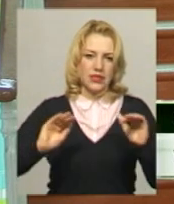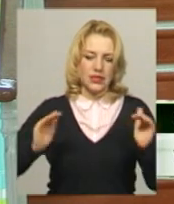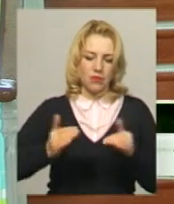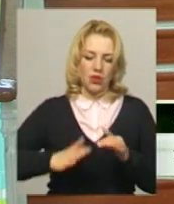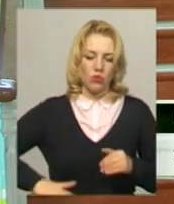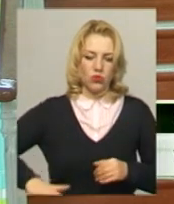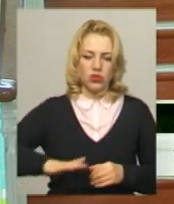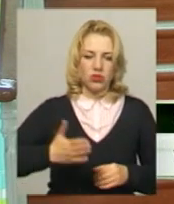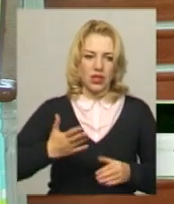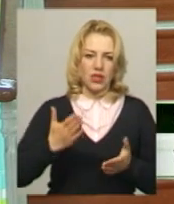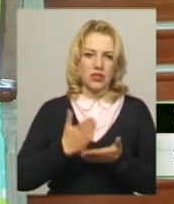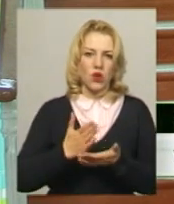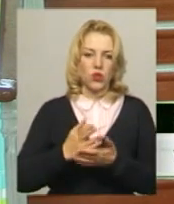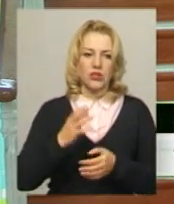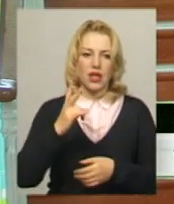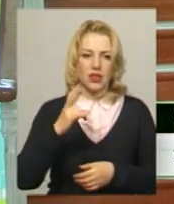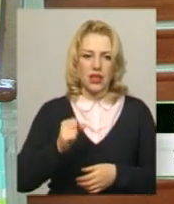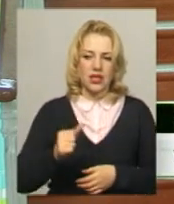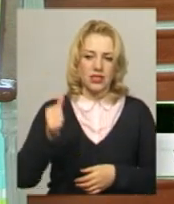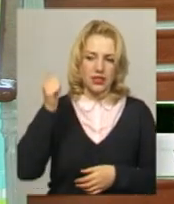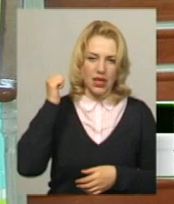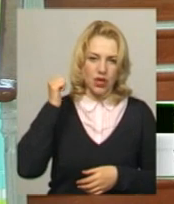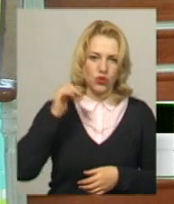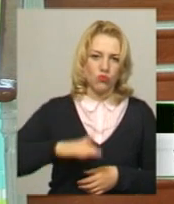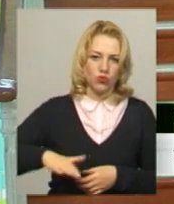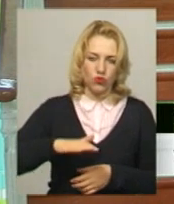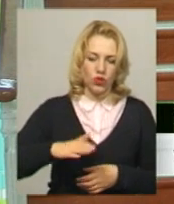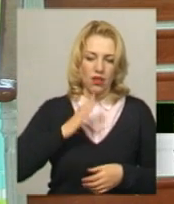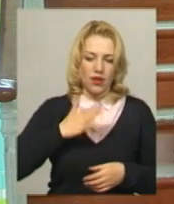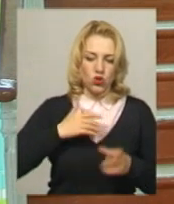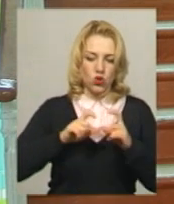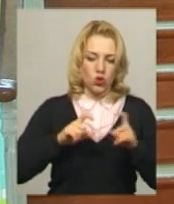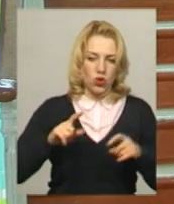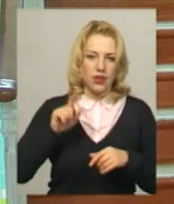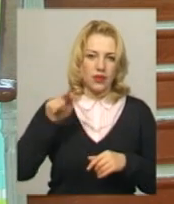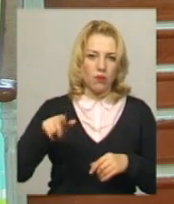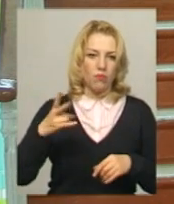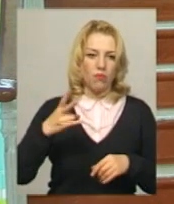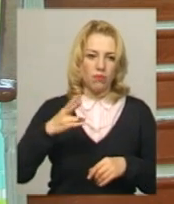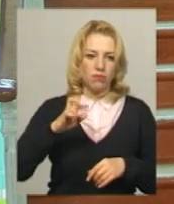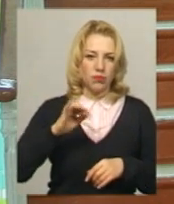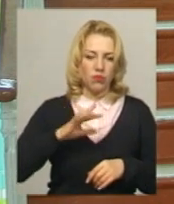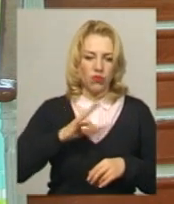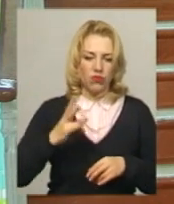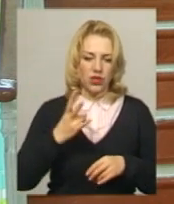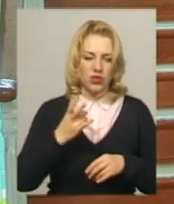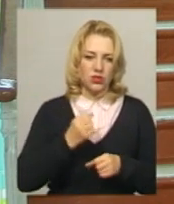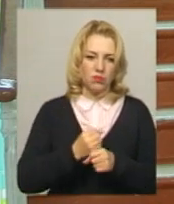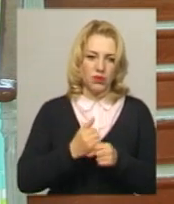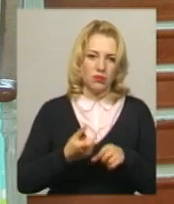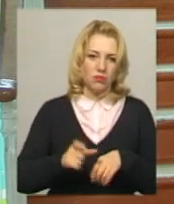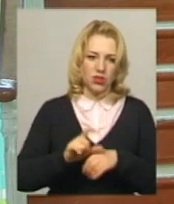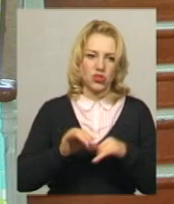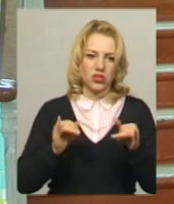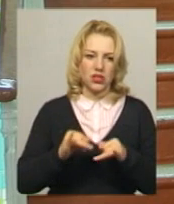площадкою, яка знаходиться на задньому дворі нашої школи. Ми там повинні були зробити його більш цікавим,